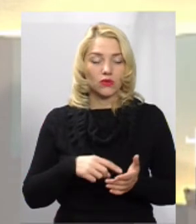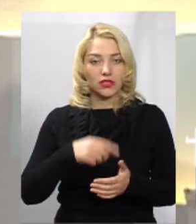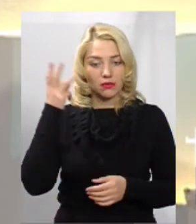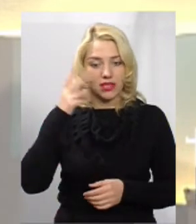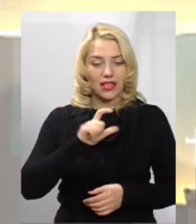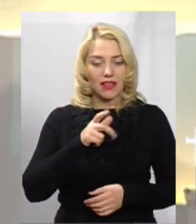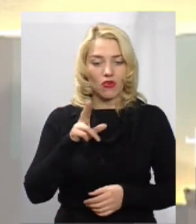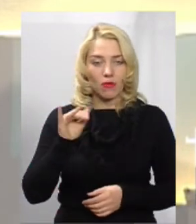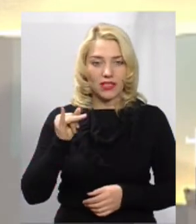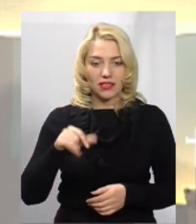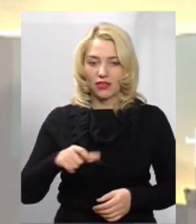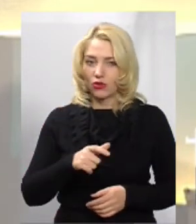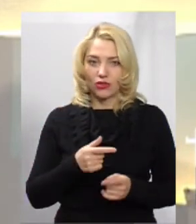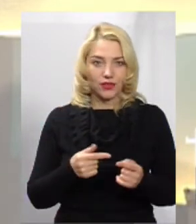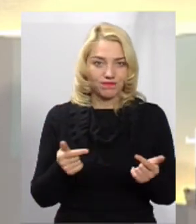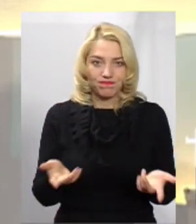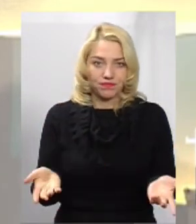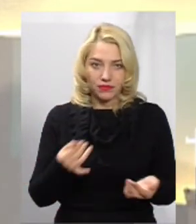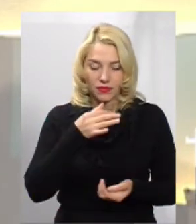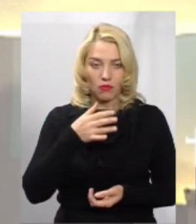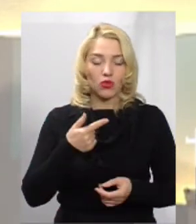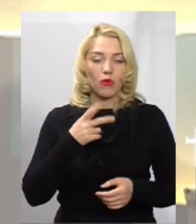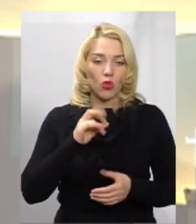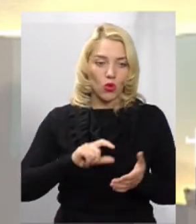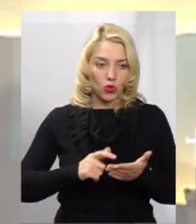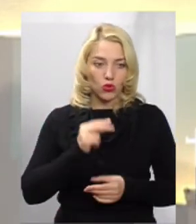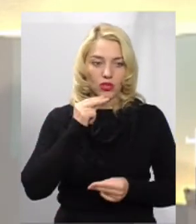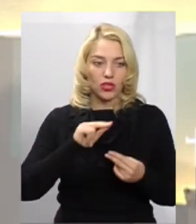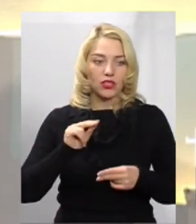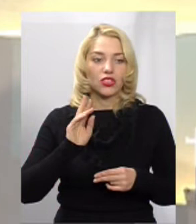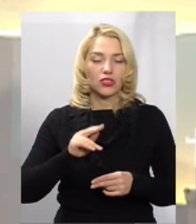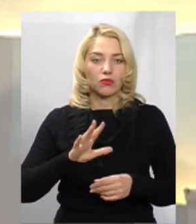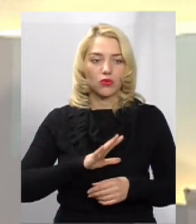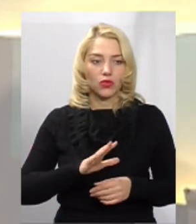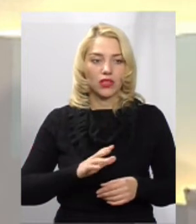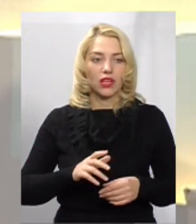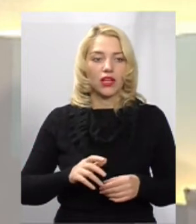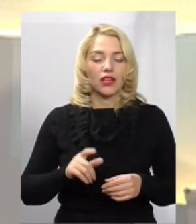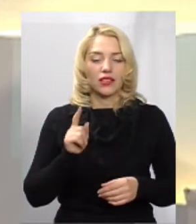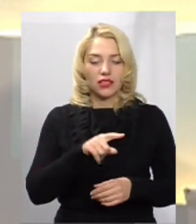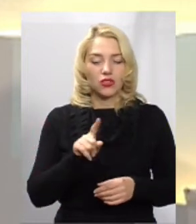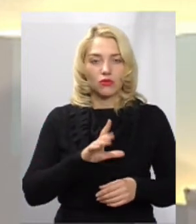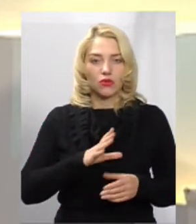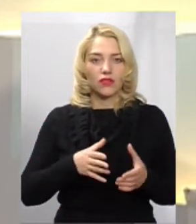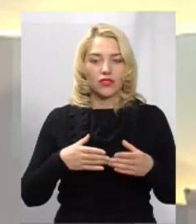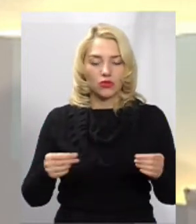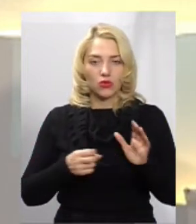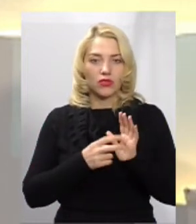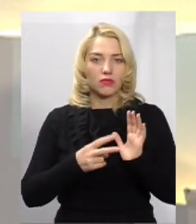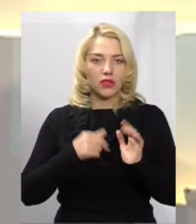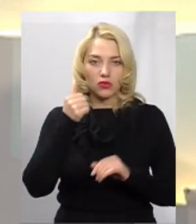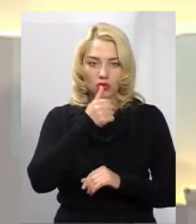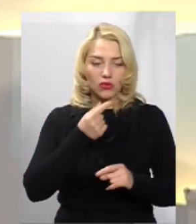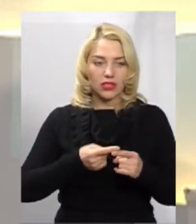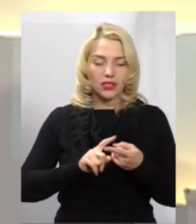європейські дороги поки що не проходяться. Але дороги набагато кращі, ніж ті, які були, наприклад, весною 2017-го року. І це пов